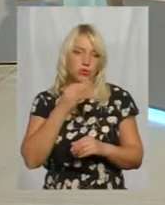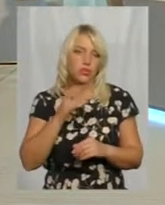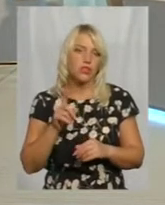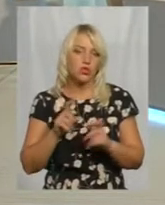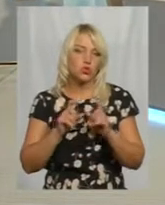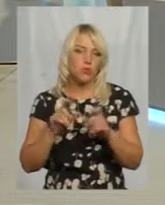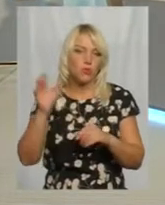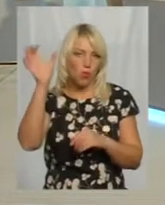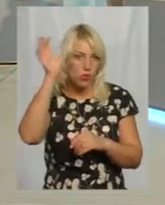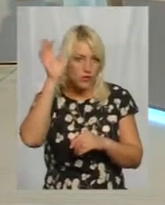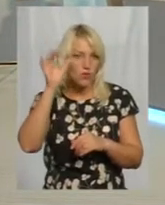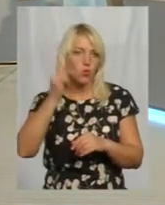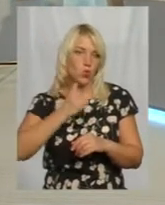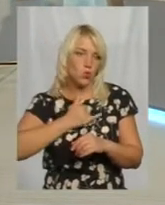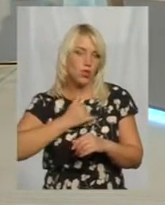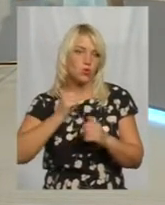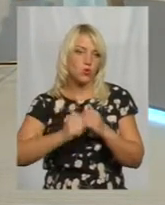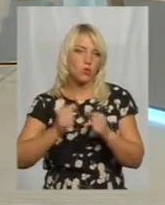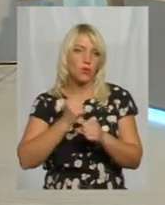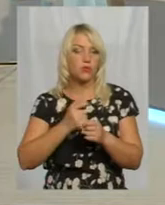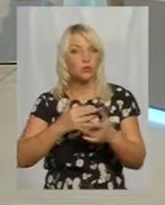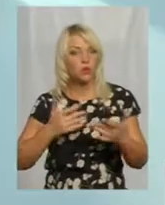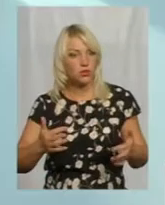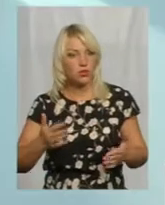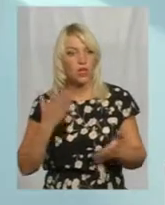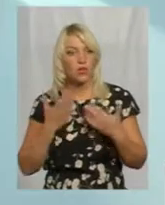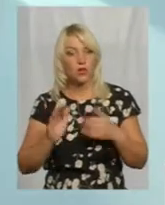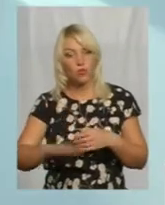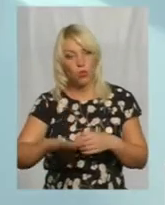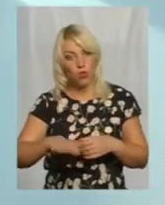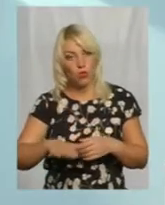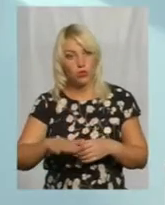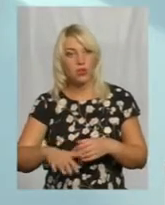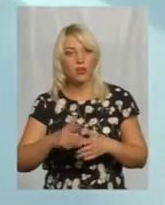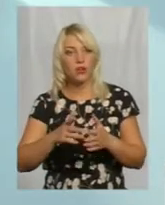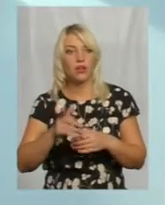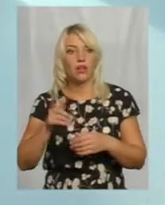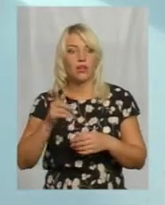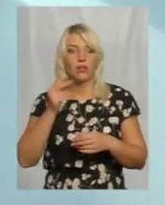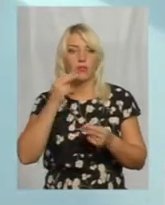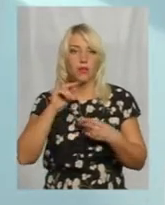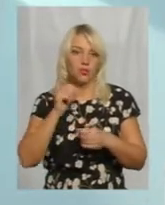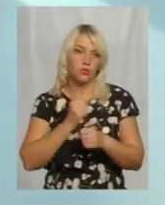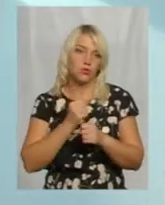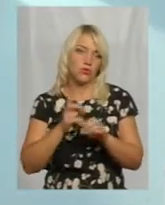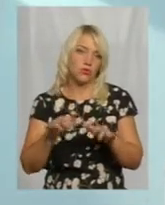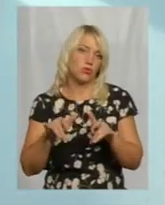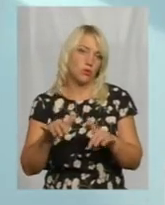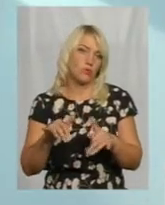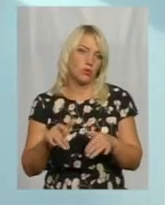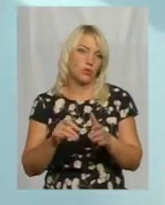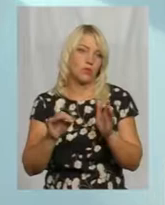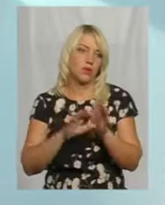департаменті освіти, у нас кожен працює по-різному. Якщо молодші, то більше їм працювати краще із комп'ютером, і